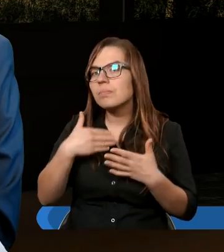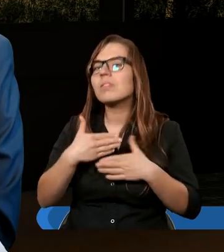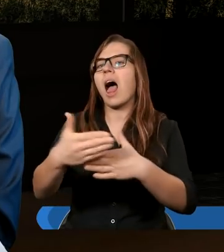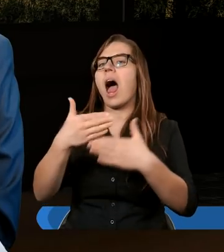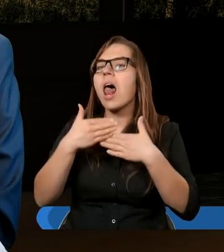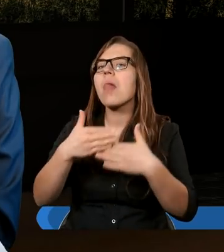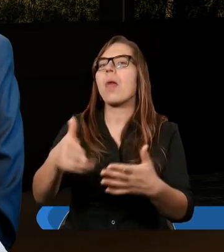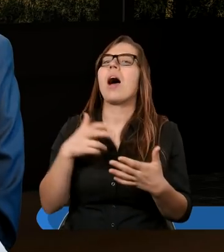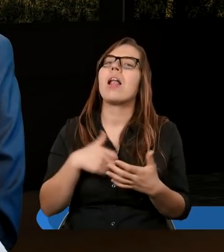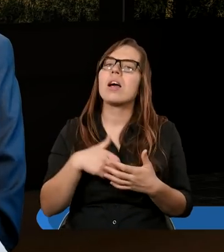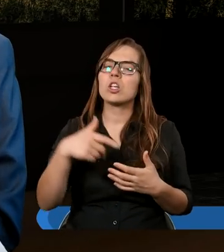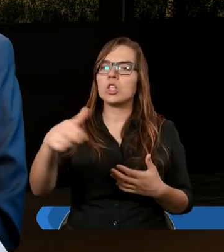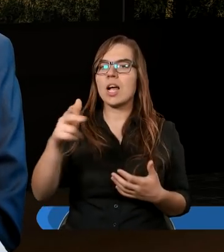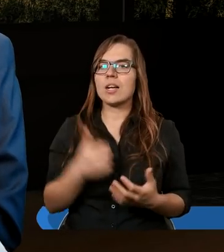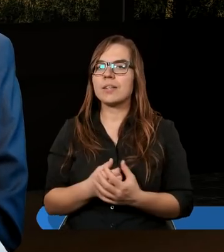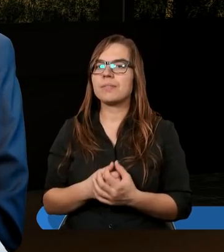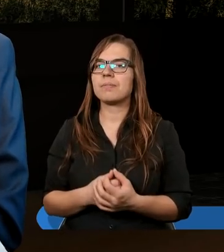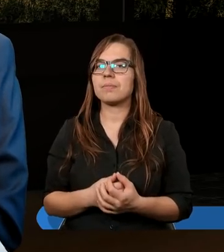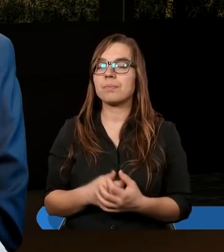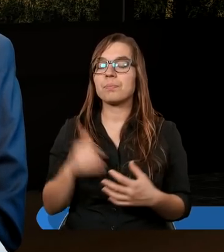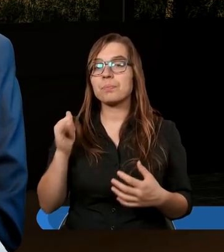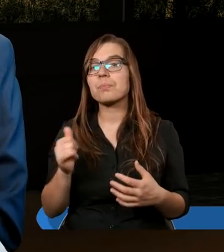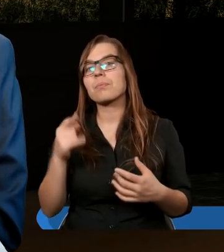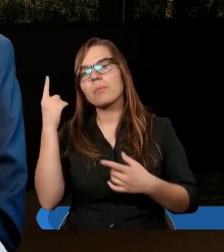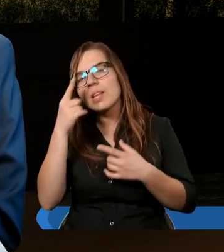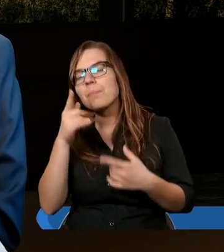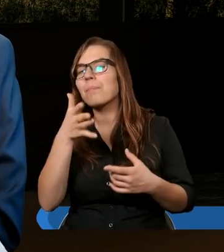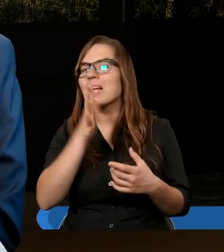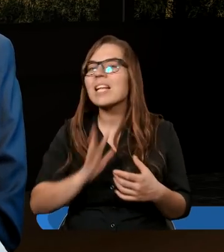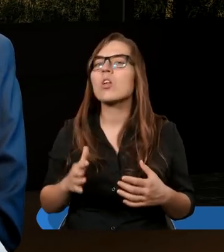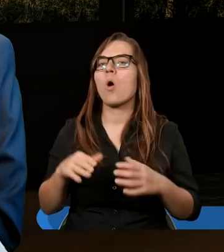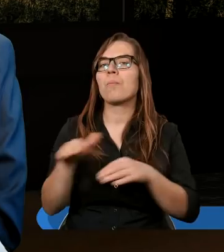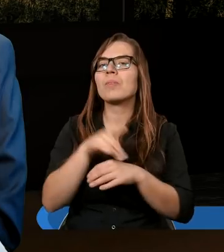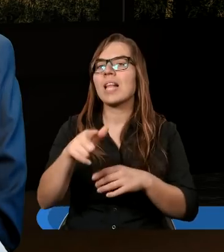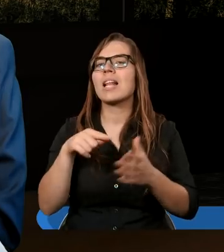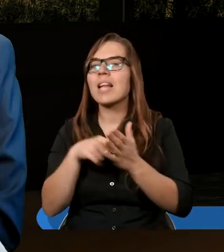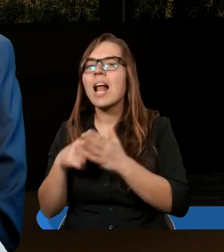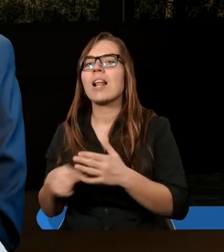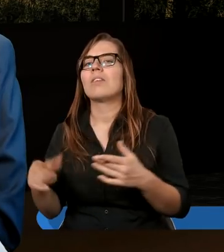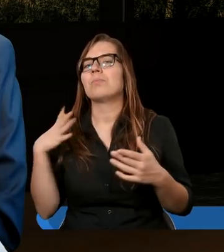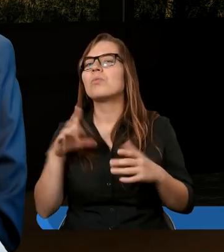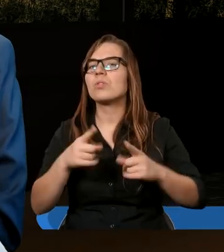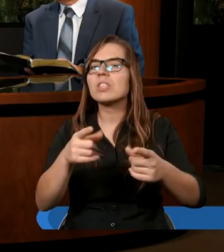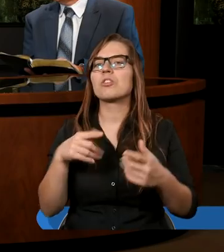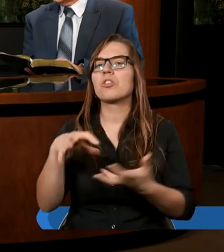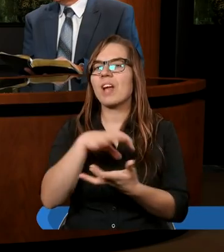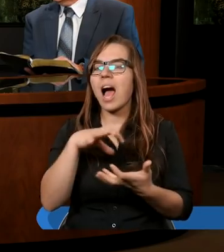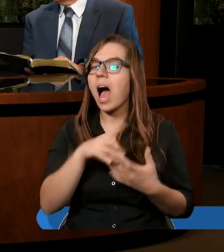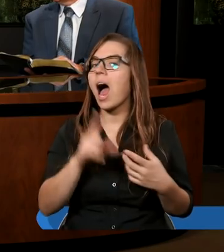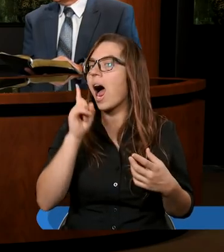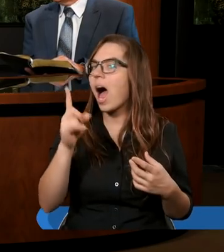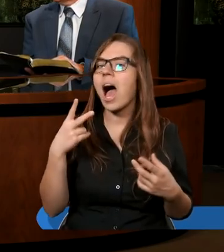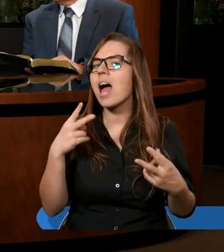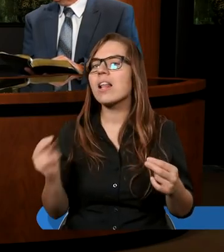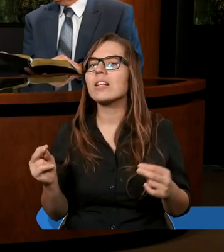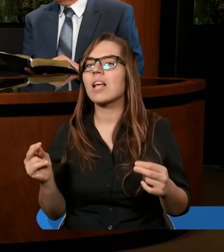i misją pokrywali cały cywilizowany świat, a nie